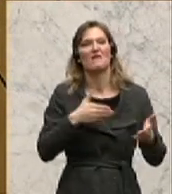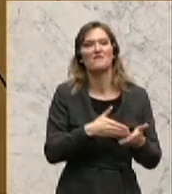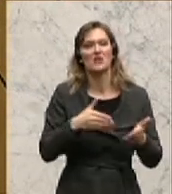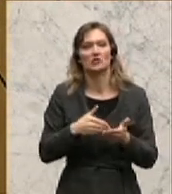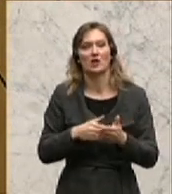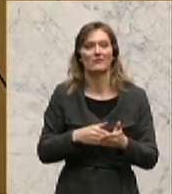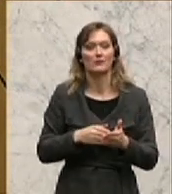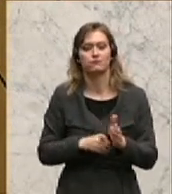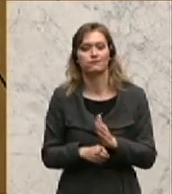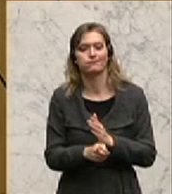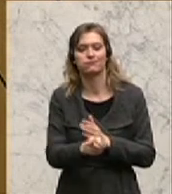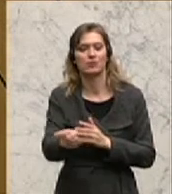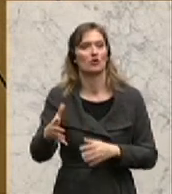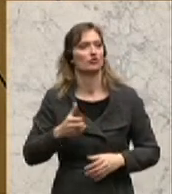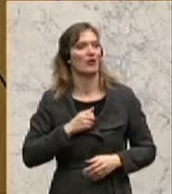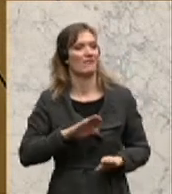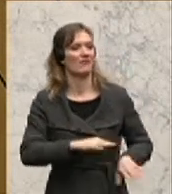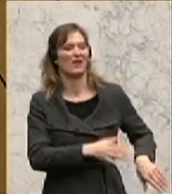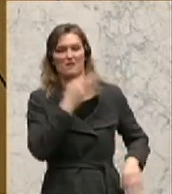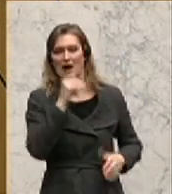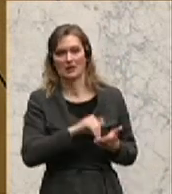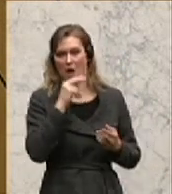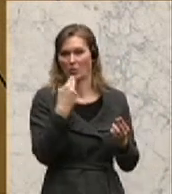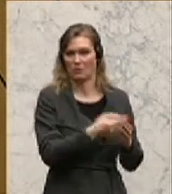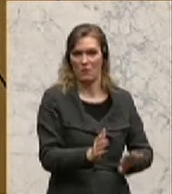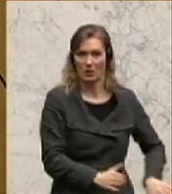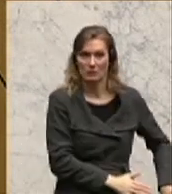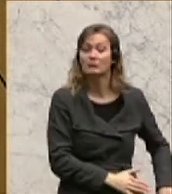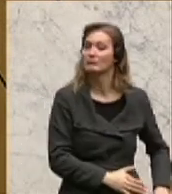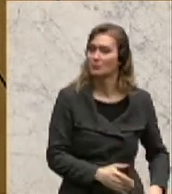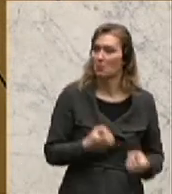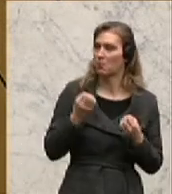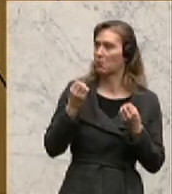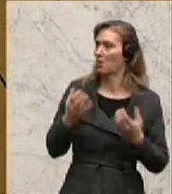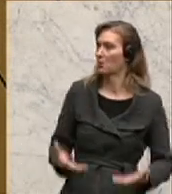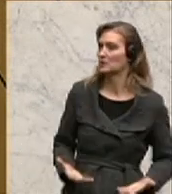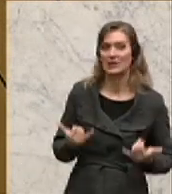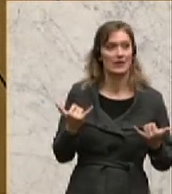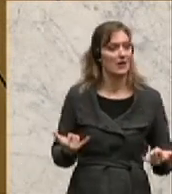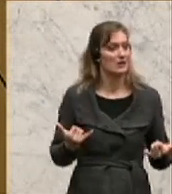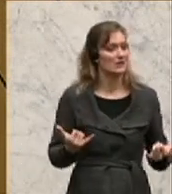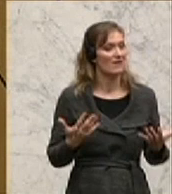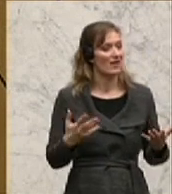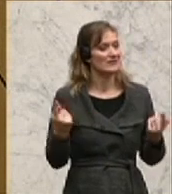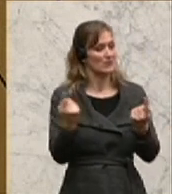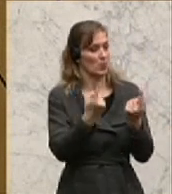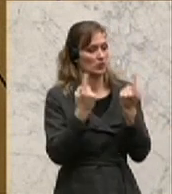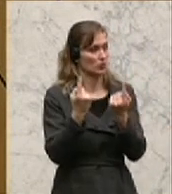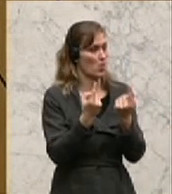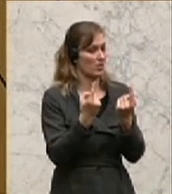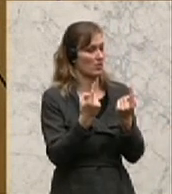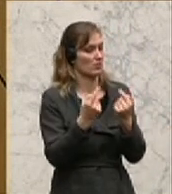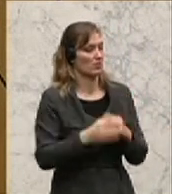um diesen Fragen tunlichst aus dem Weg zu gehen. Nur plötzlich hat es eine Situation gegeben, in der